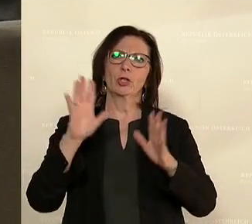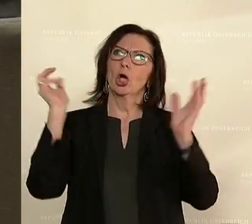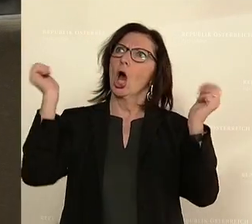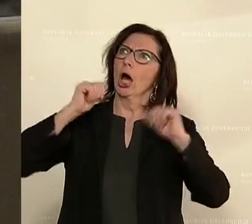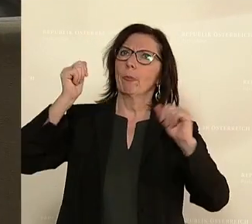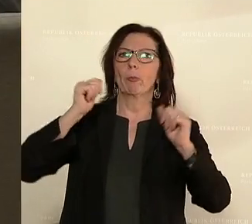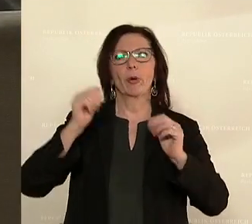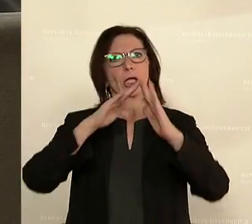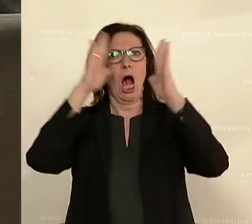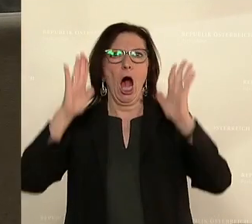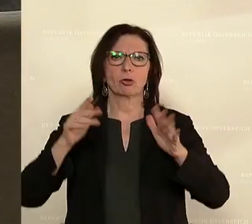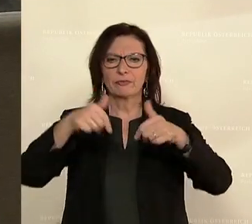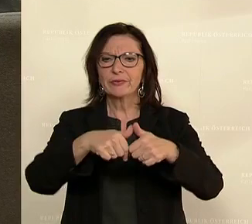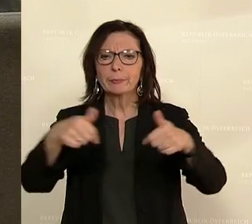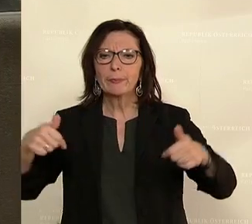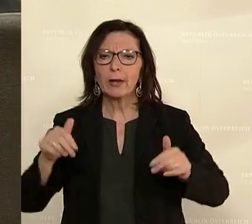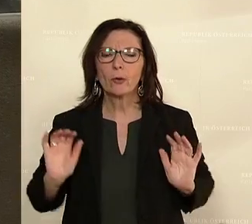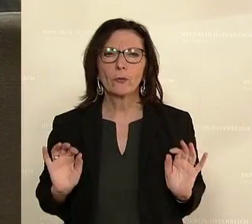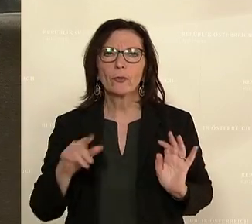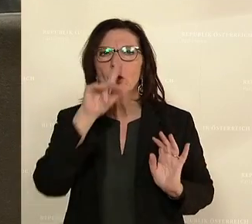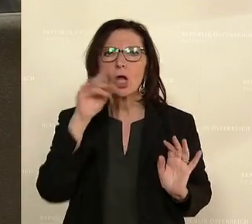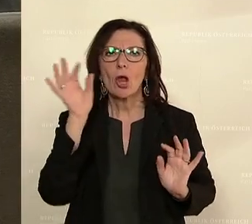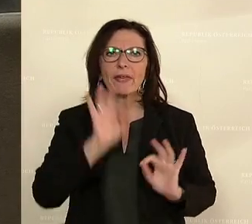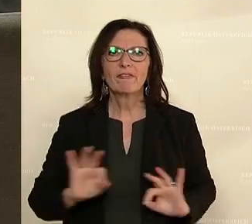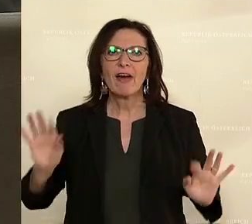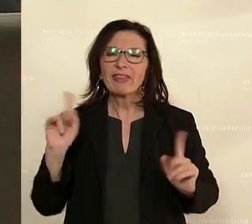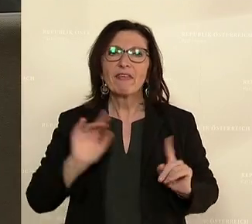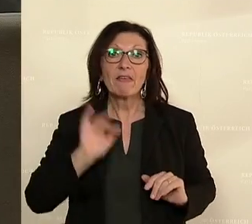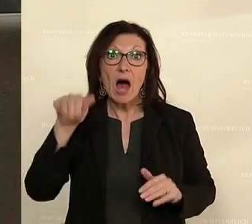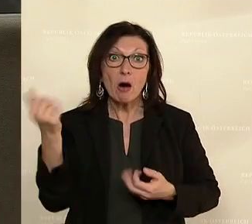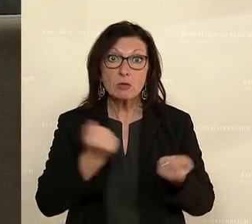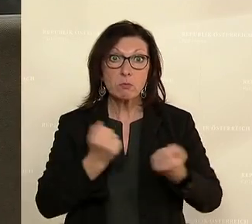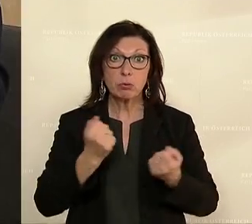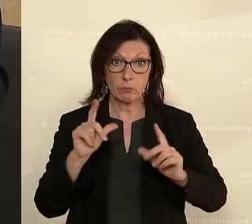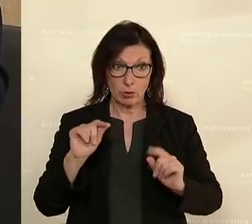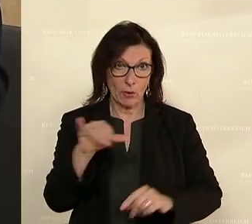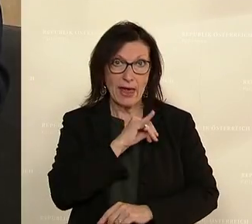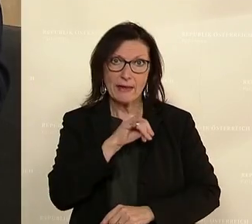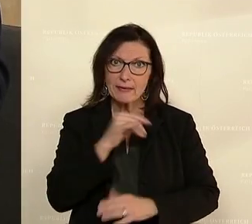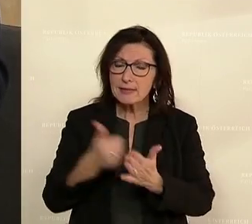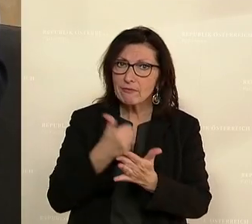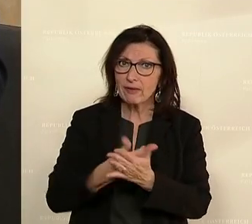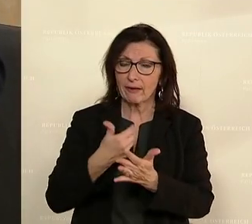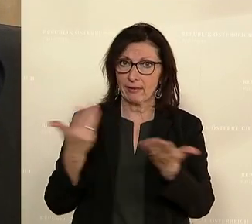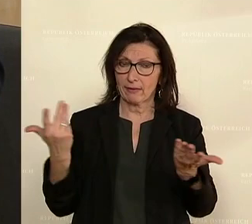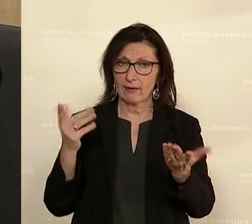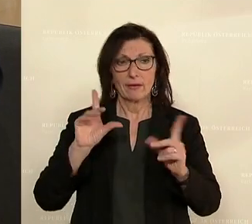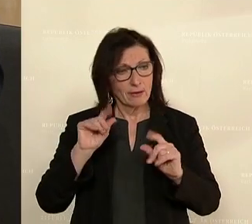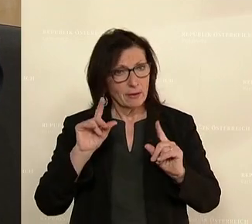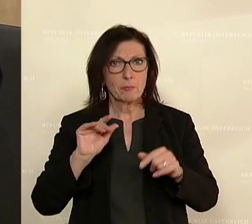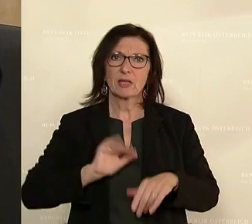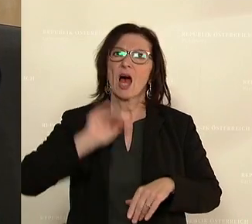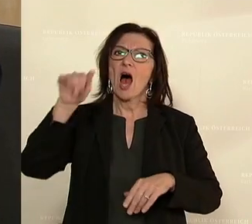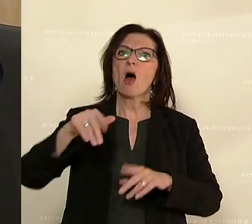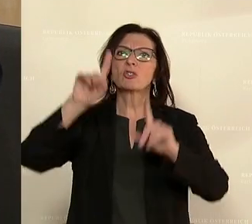Blumen dran und da sitzen die feinen Leute und tun Champagnesieren. Nein, Außenpolitik ist Interessenspolitik. Die Vertretungsbehörden sind die Außenstelle